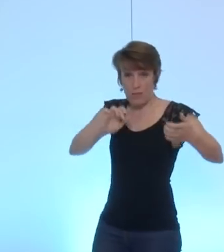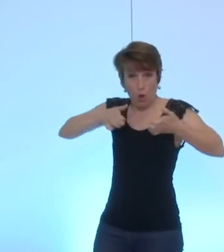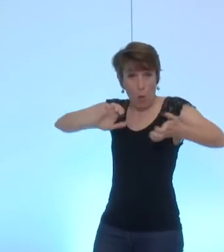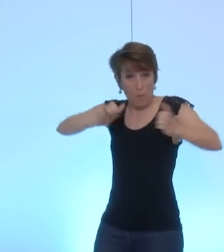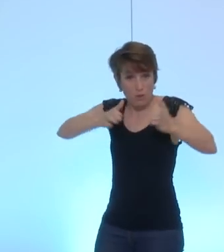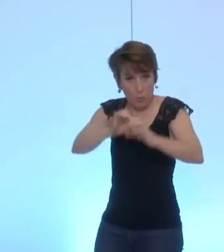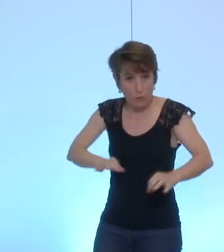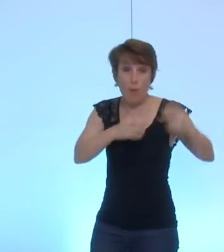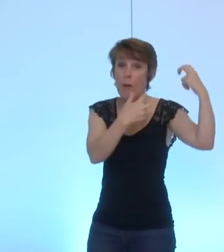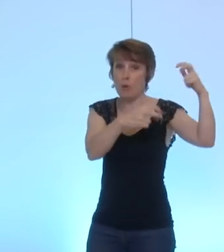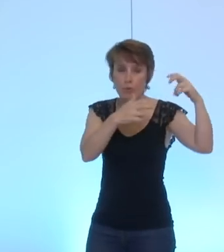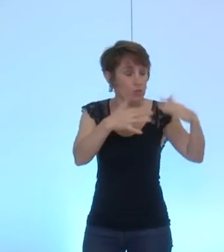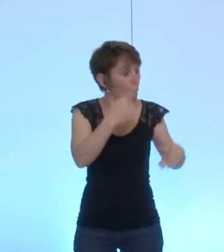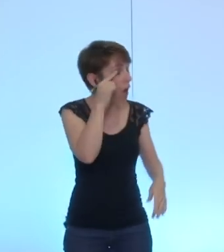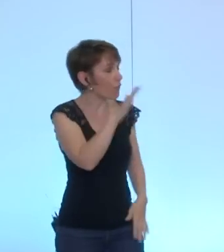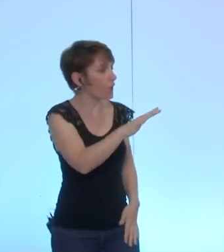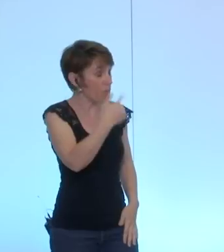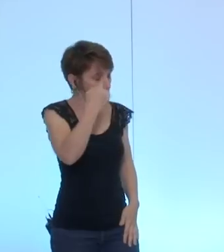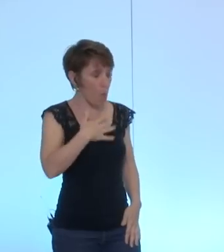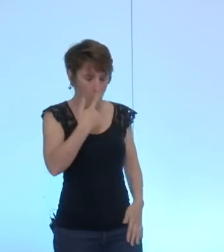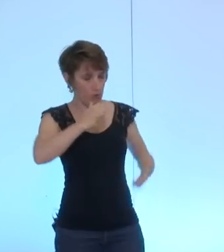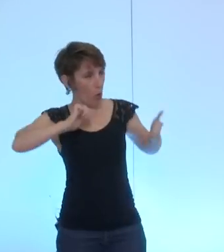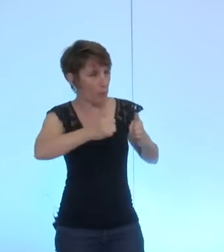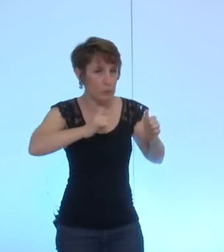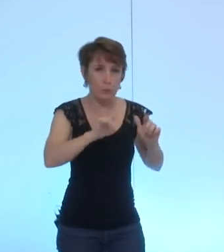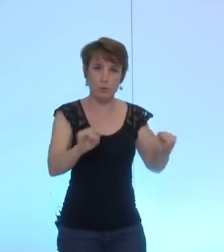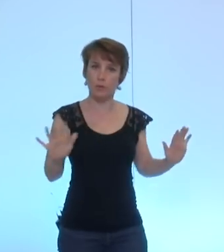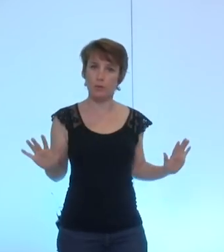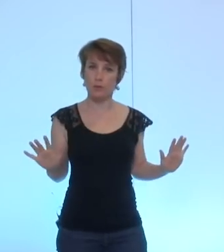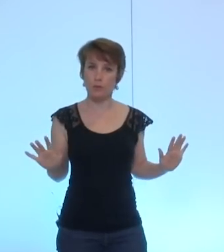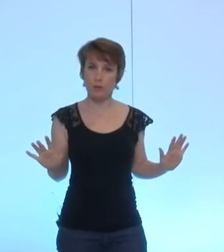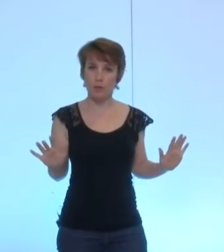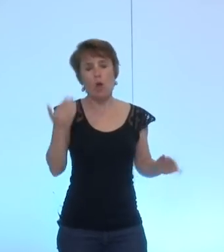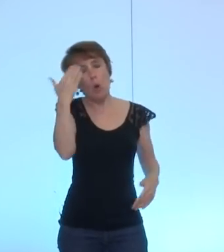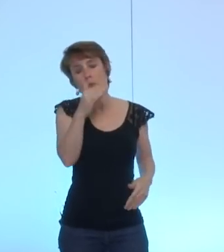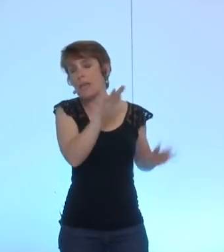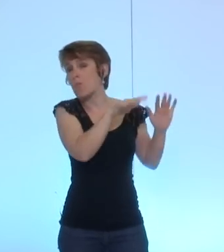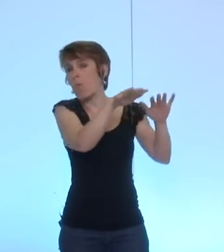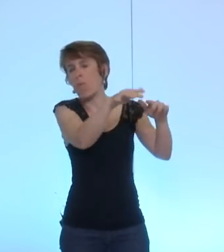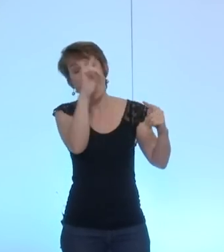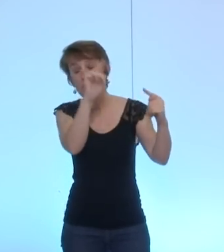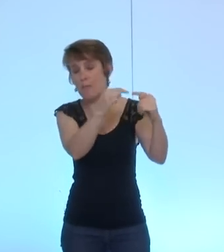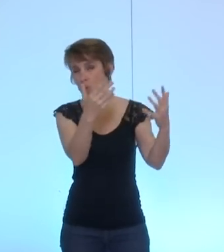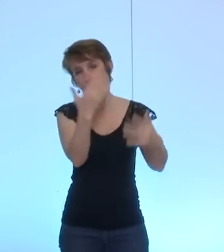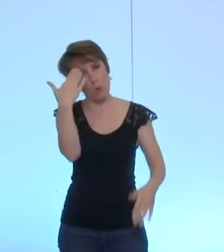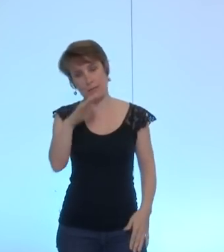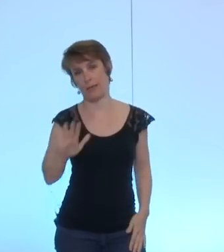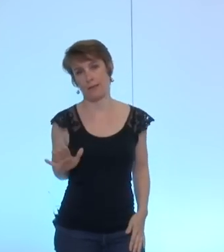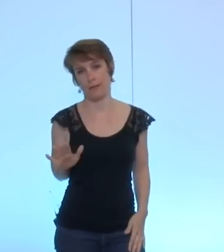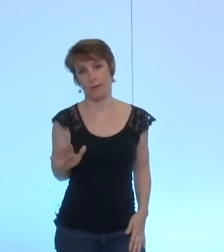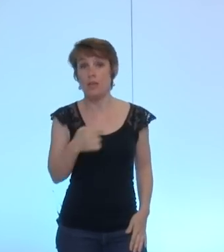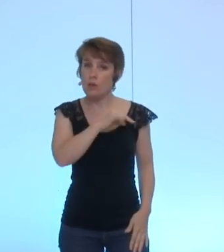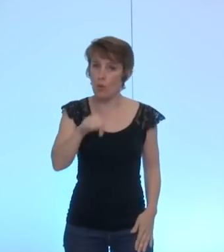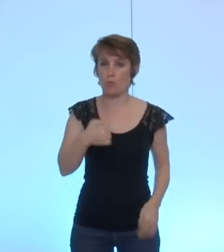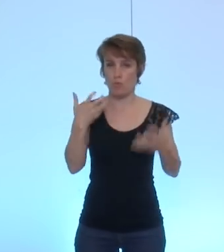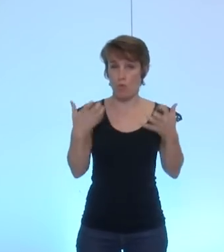à l'extérieur, mais il n'y a pas de pression. savons l'objet de la manifestation. Nous souhaitons que le